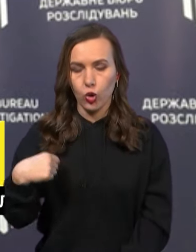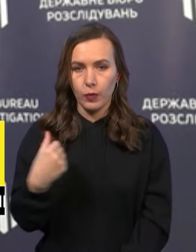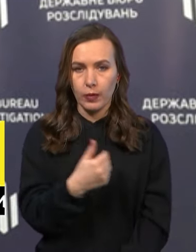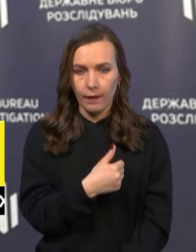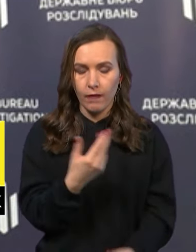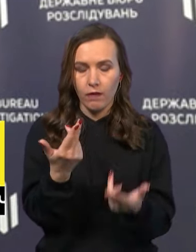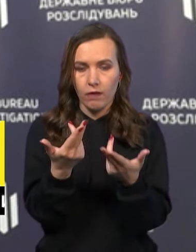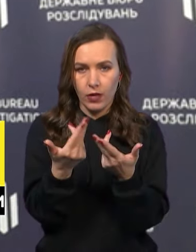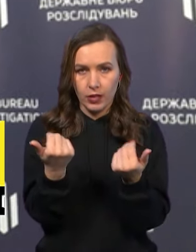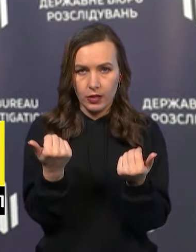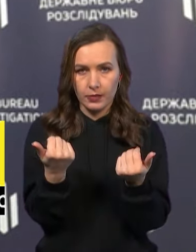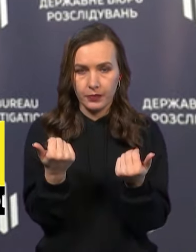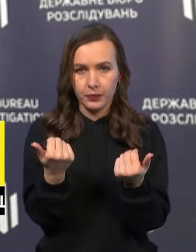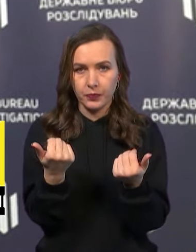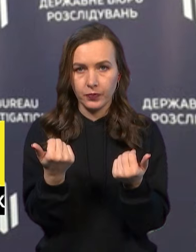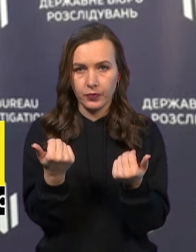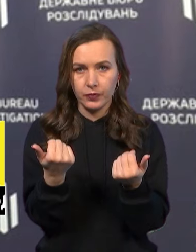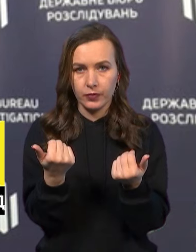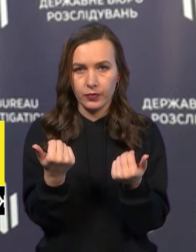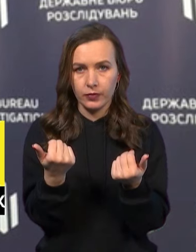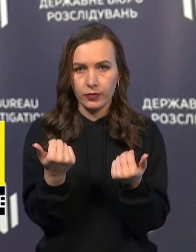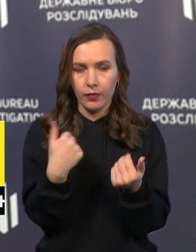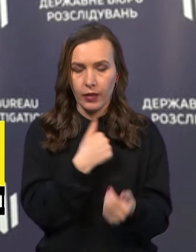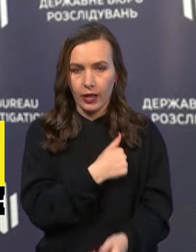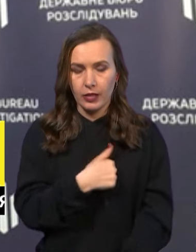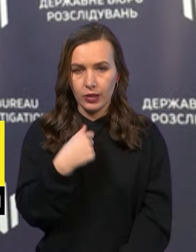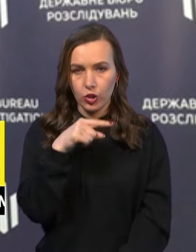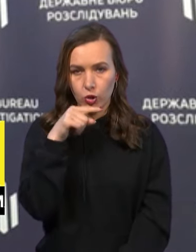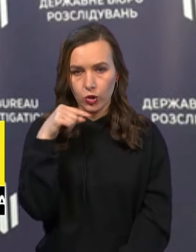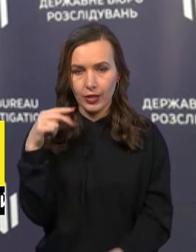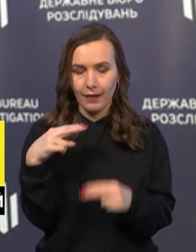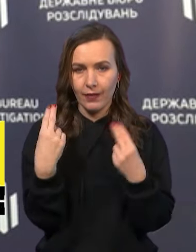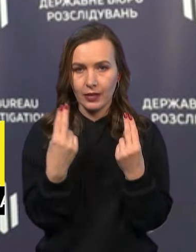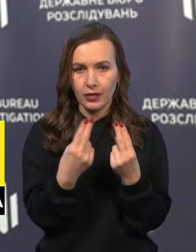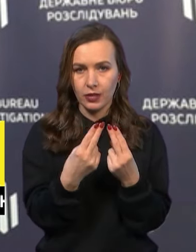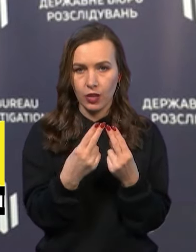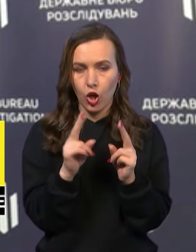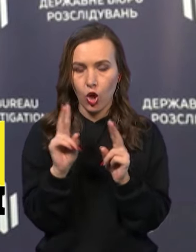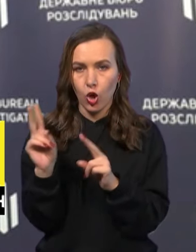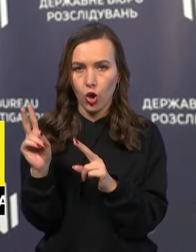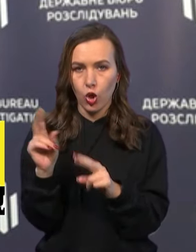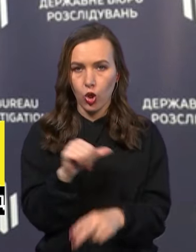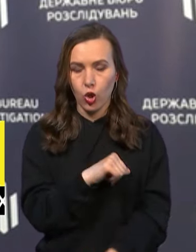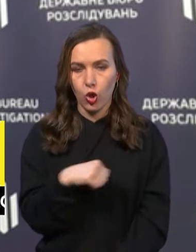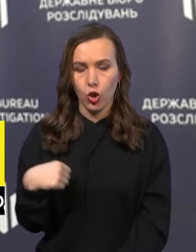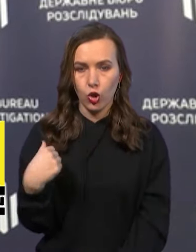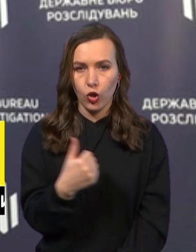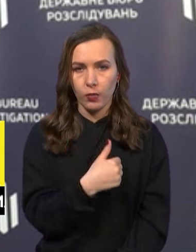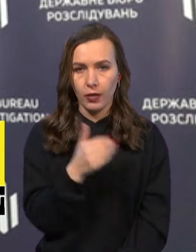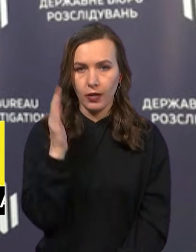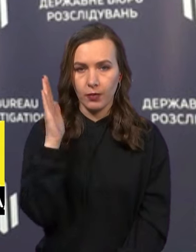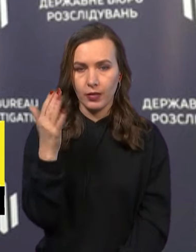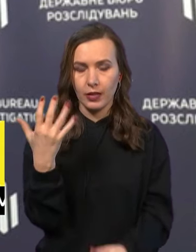визнає агресію Російської Федерації і хто добровільно пропагує